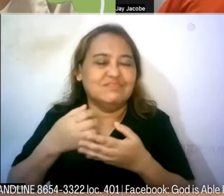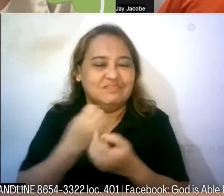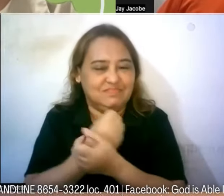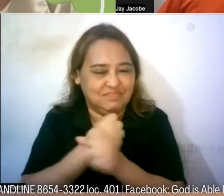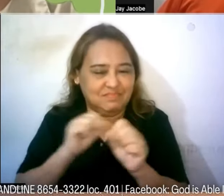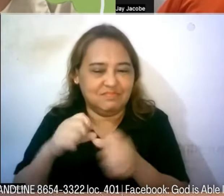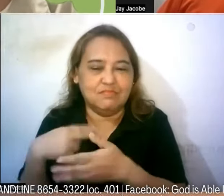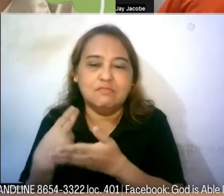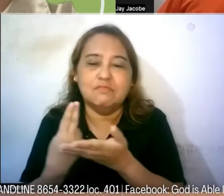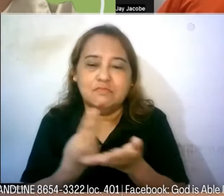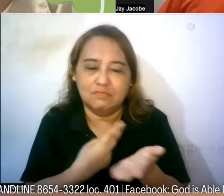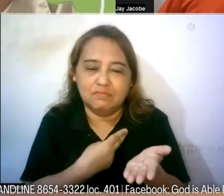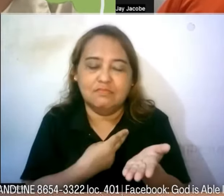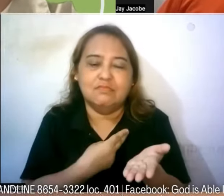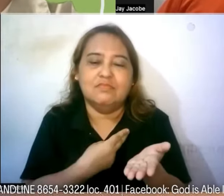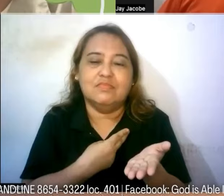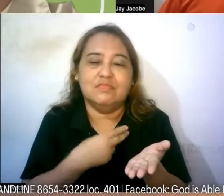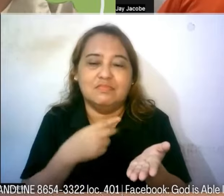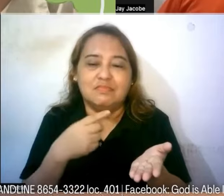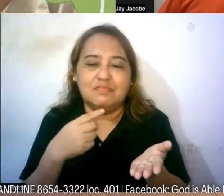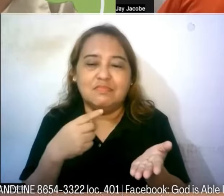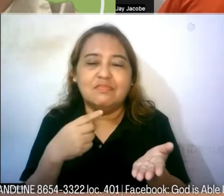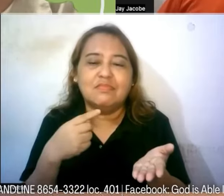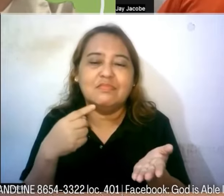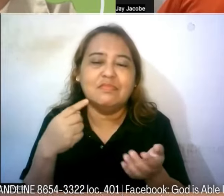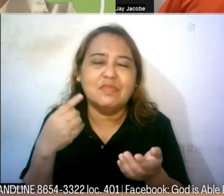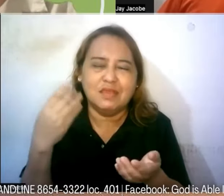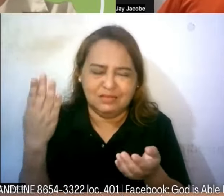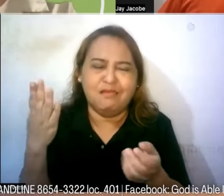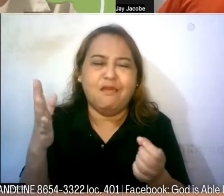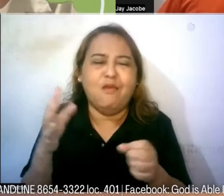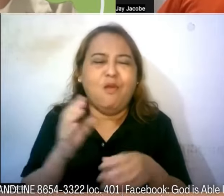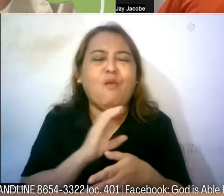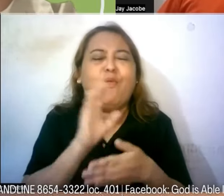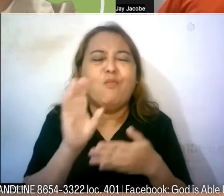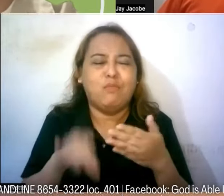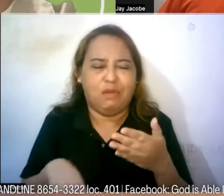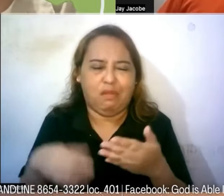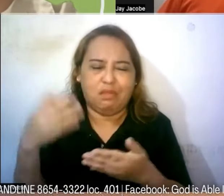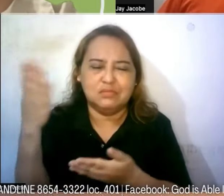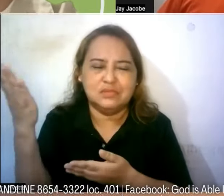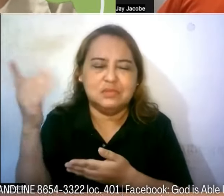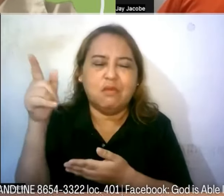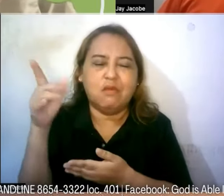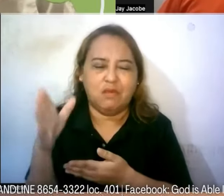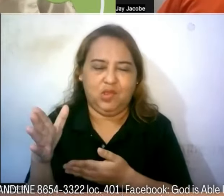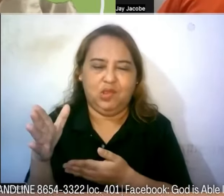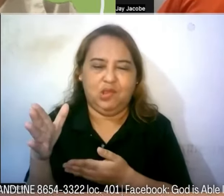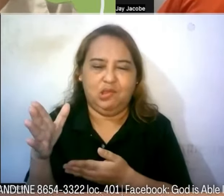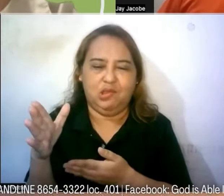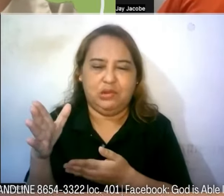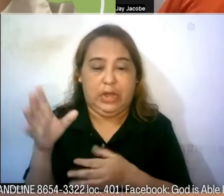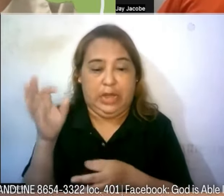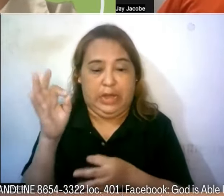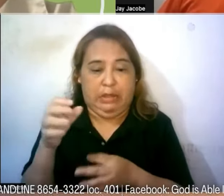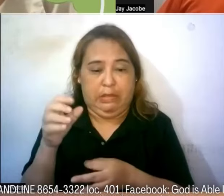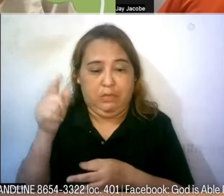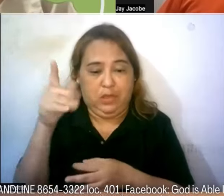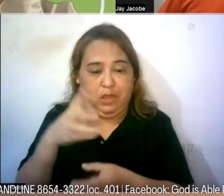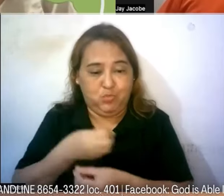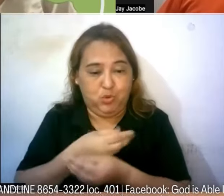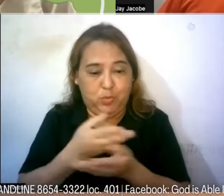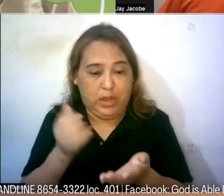siya yung narinig ko si Pastor Jay siya ang kasapatan natin mga kagapay kung mag pro-provide si Lord para sa